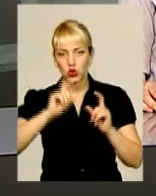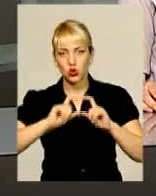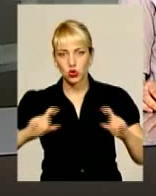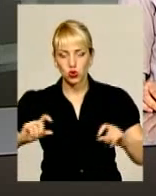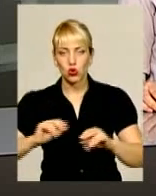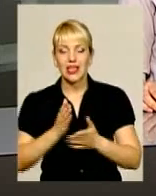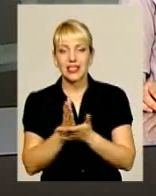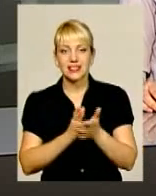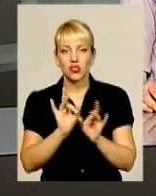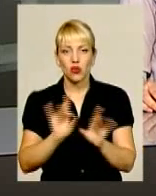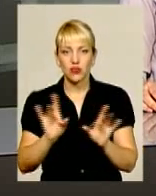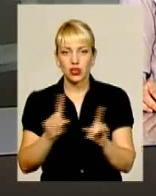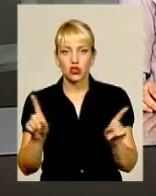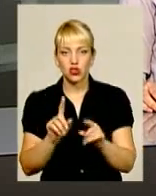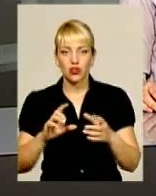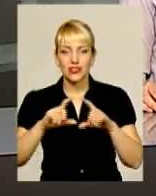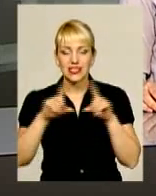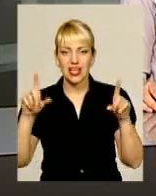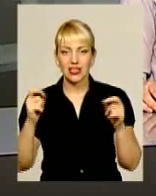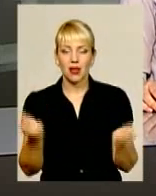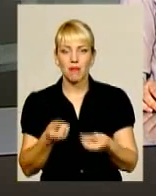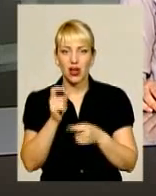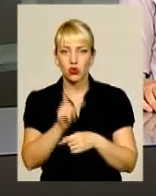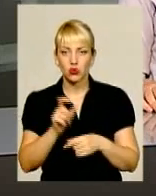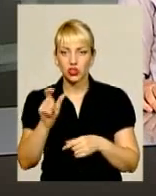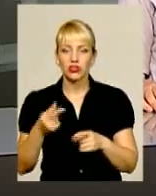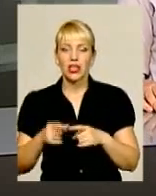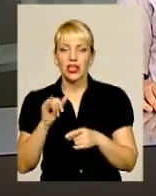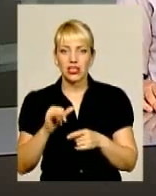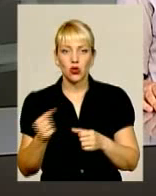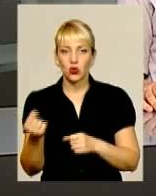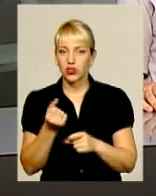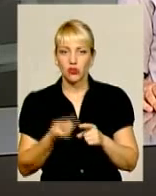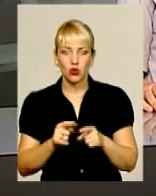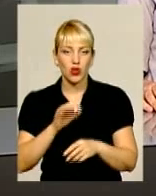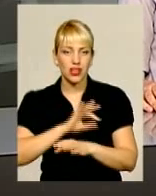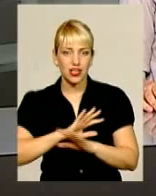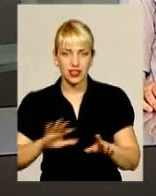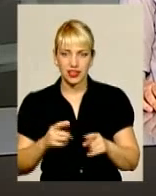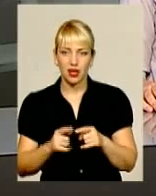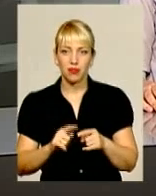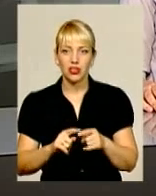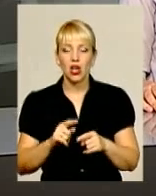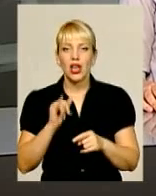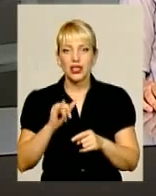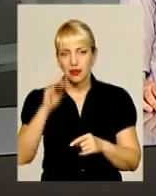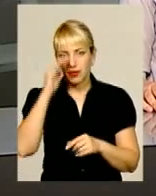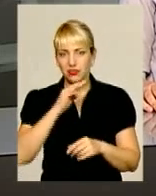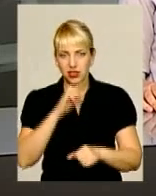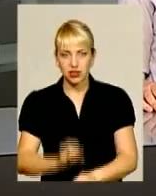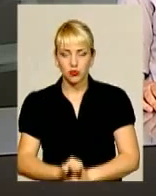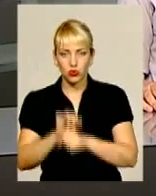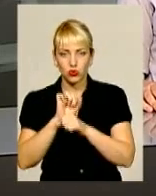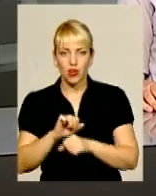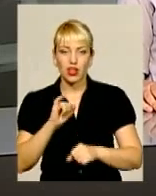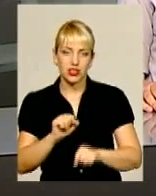Чиновники пояснюють, у закладі надто мало учнів, тому утримувати його нерентабельно. Однак батьки зняли бунт та